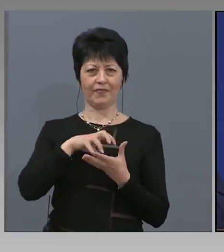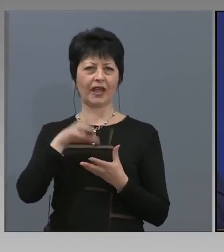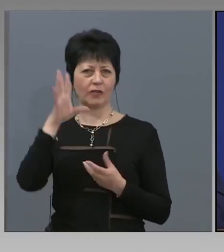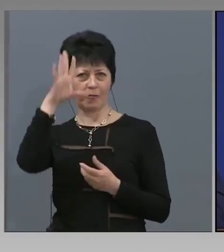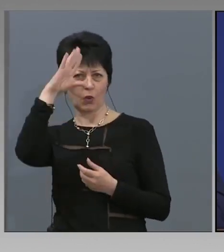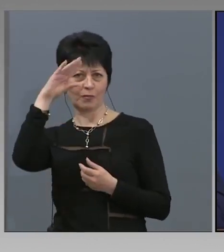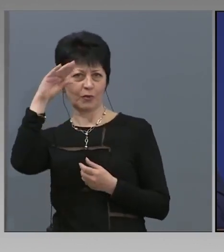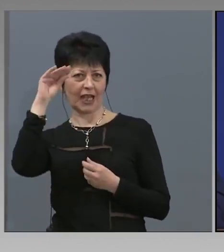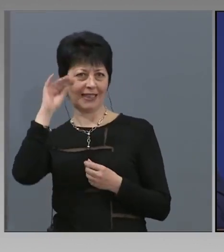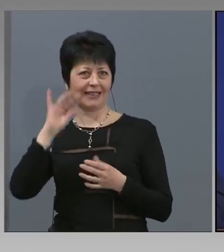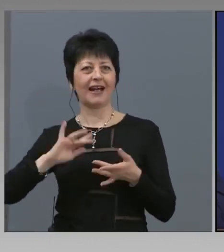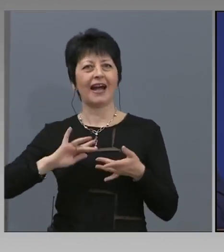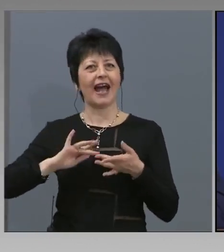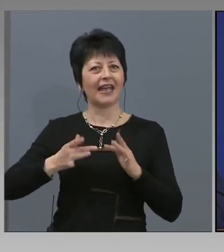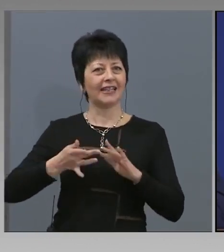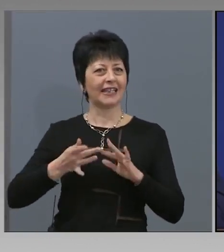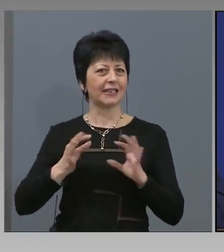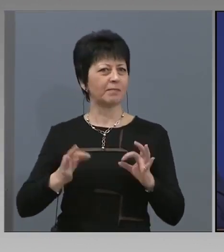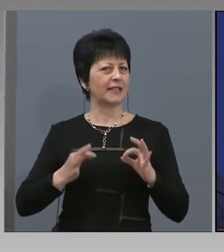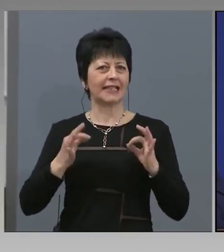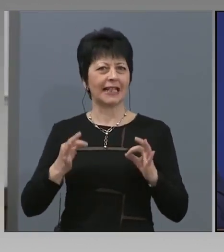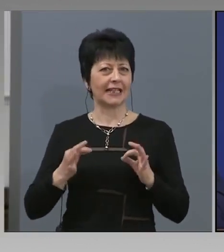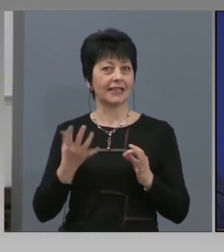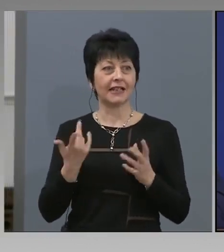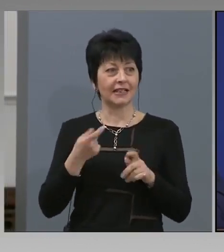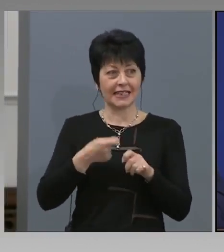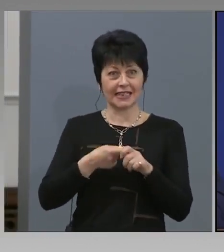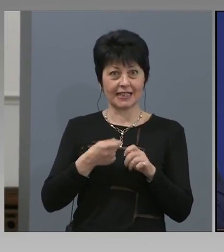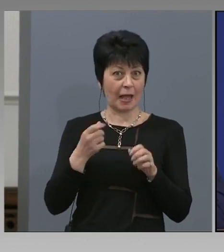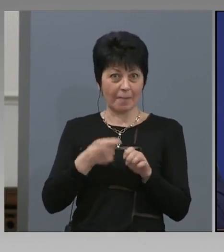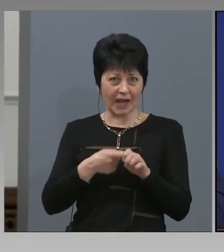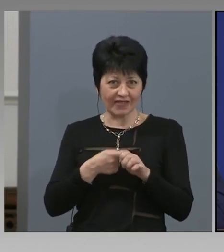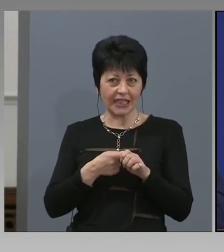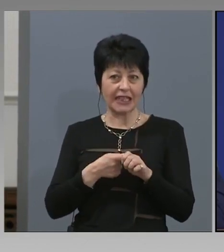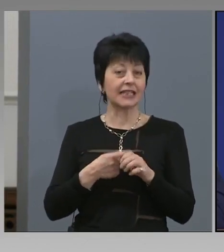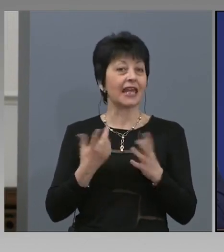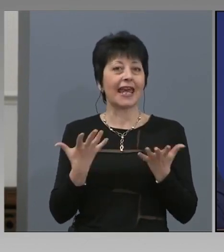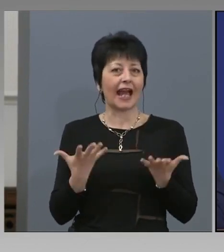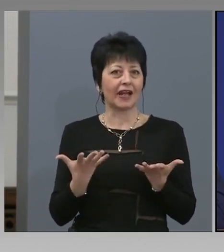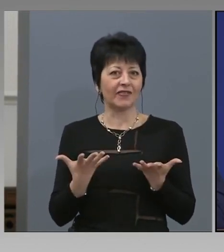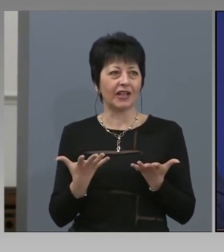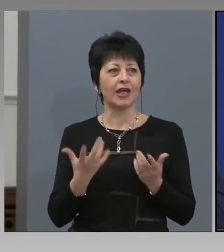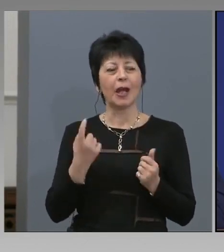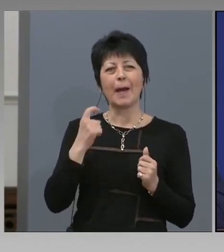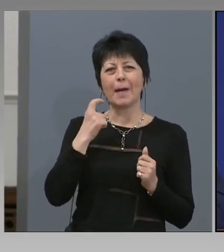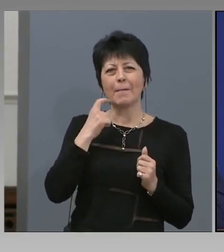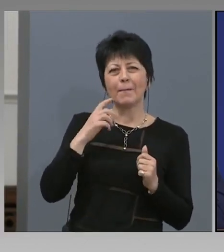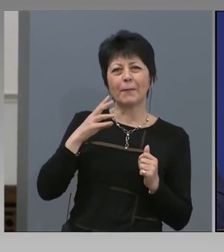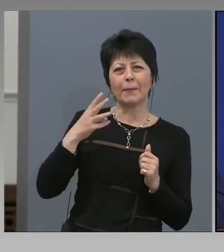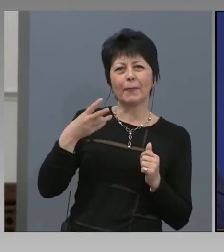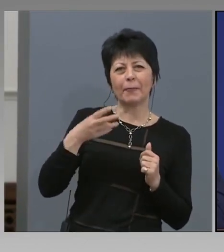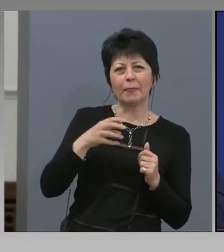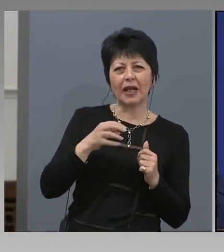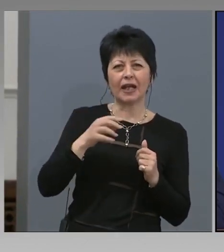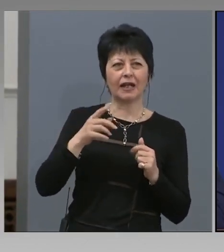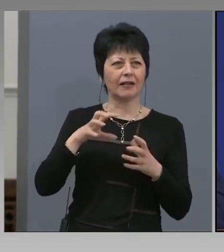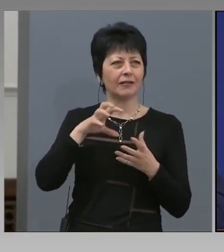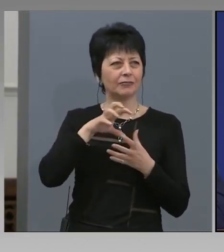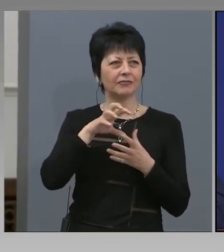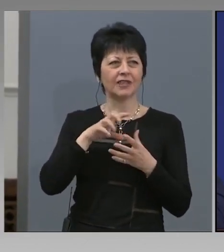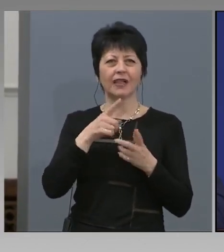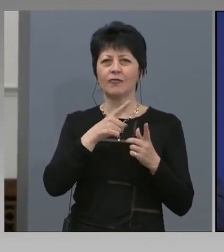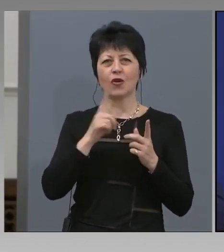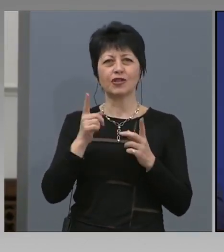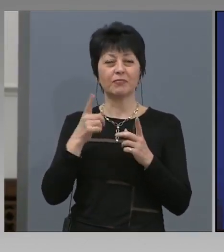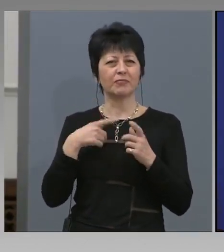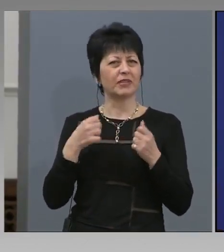IT-специалисти. Създадени ли са, и ако да, какви бекапи за крашове? Защото предполагам, че хората сега масло ще започне да натоварват тази система.